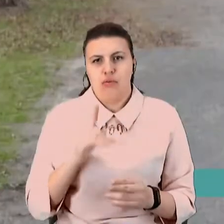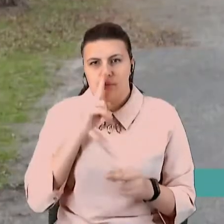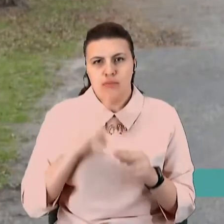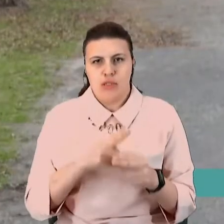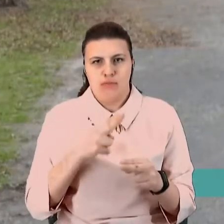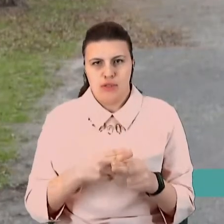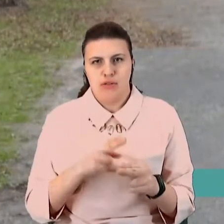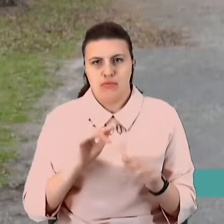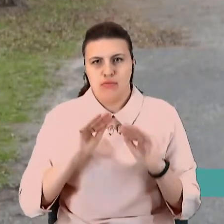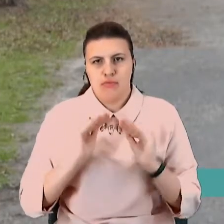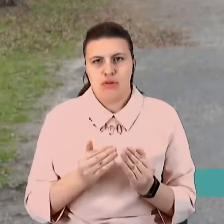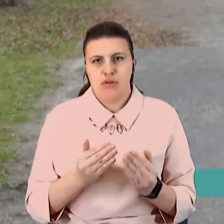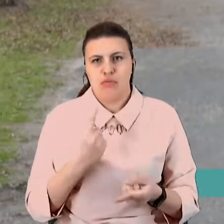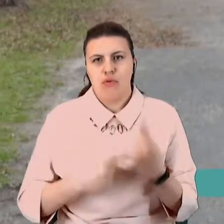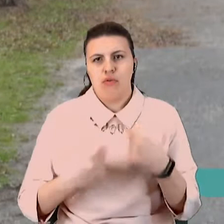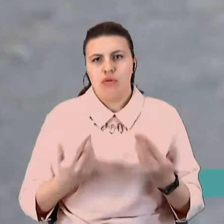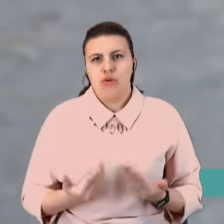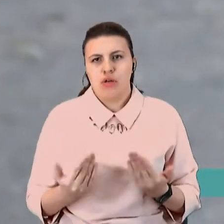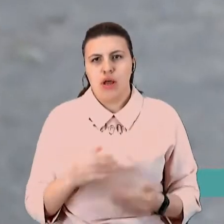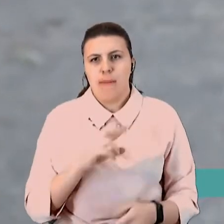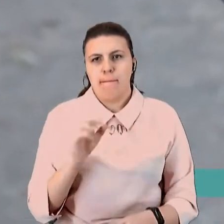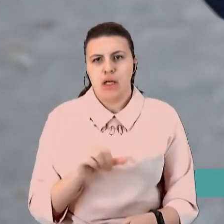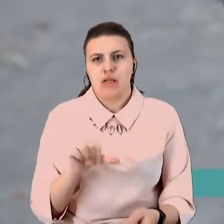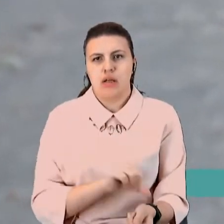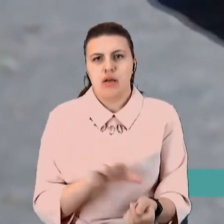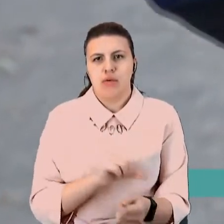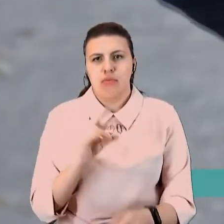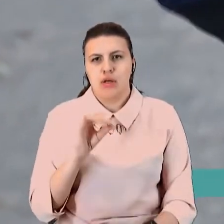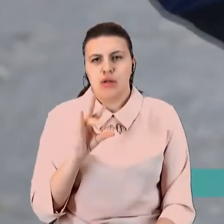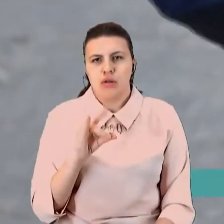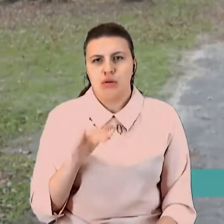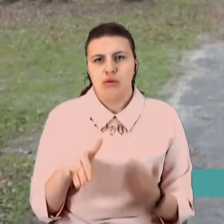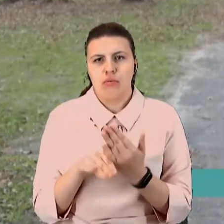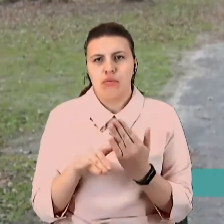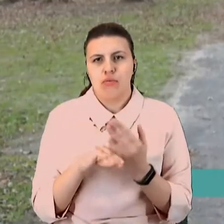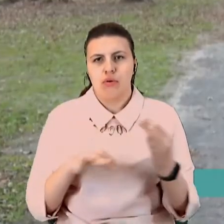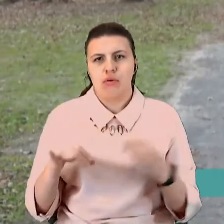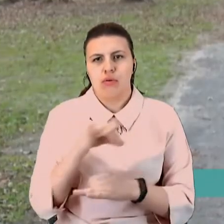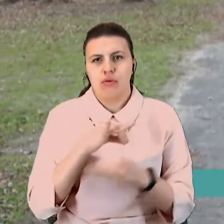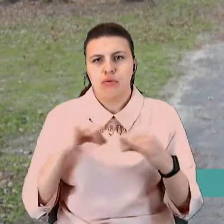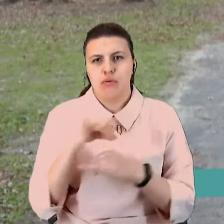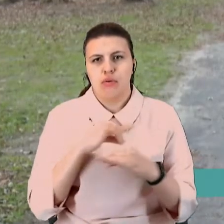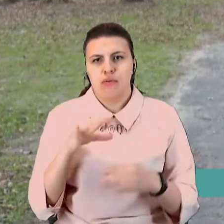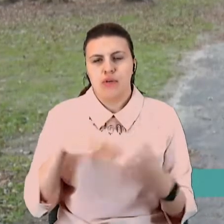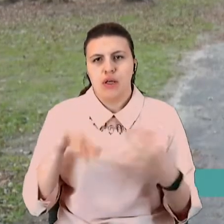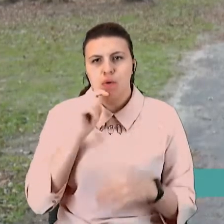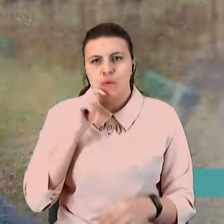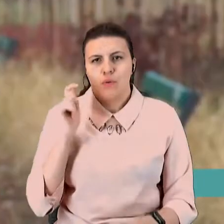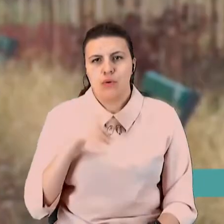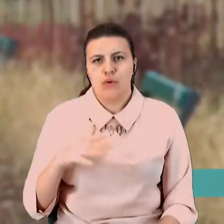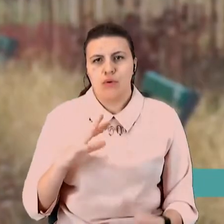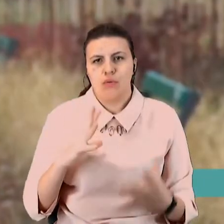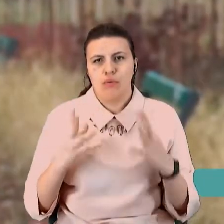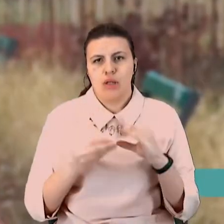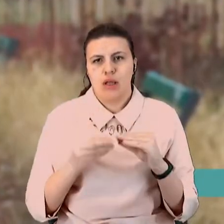Повернутися до життя без наркотиків Дмитру допомагають консультати всеукраїнського об'єднання хвиля. Один з них – Олексій Квітковський. За словами